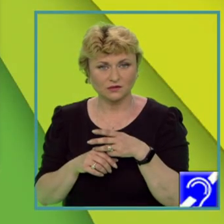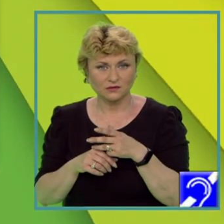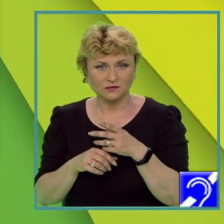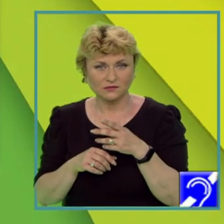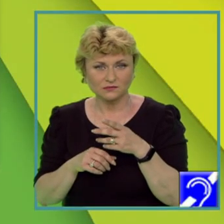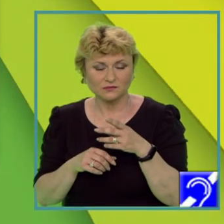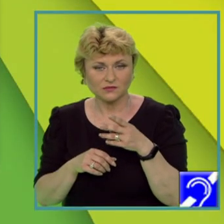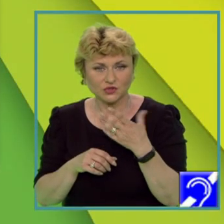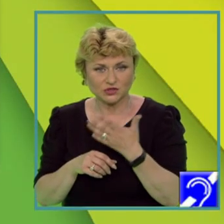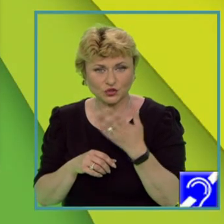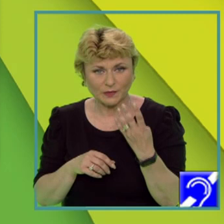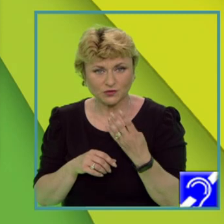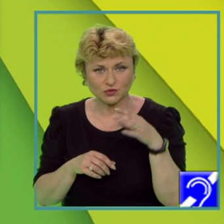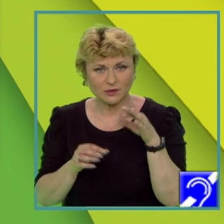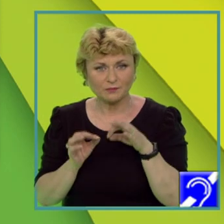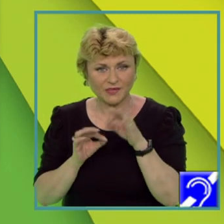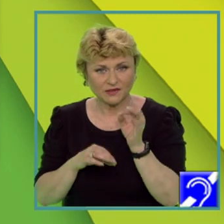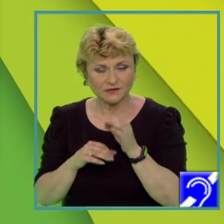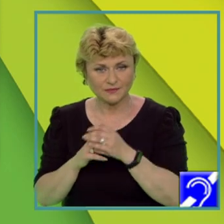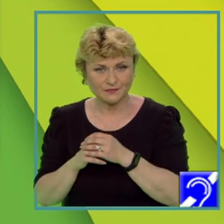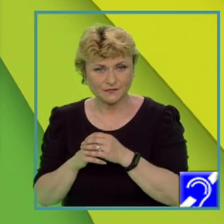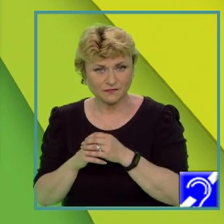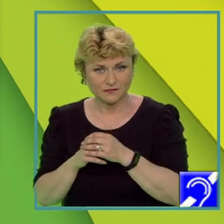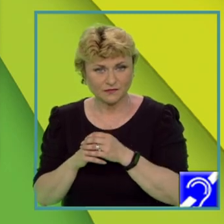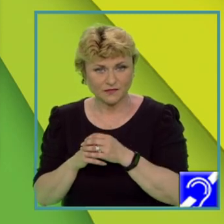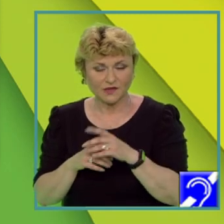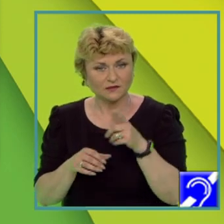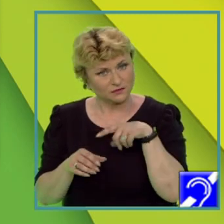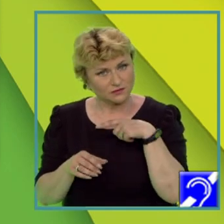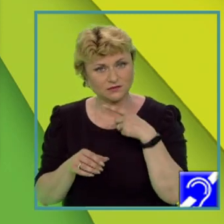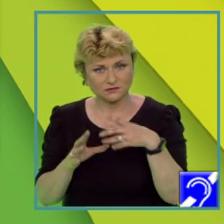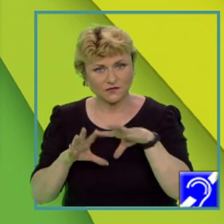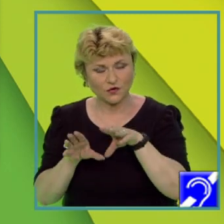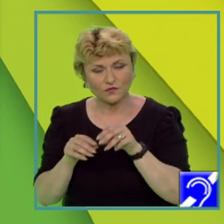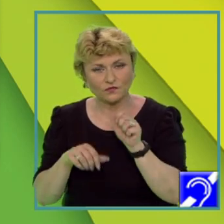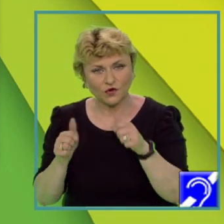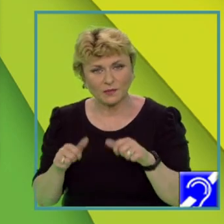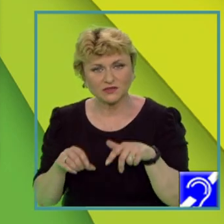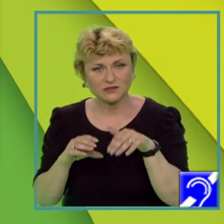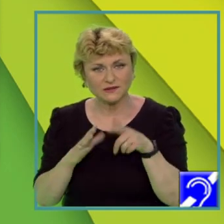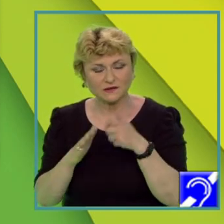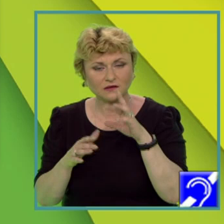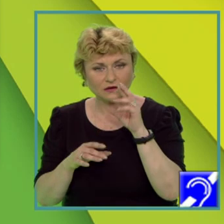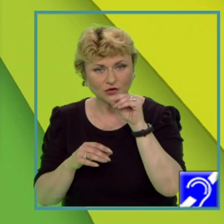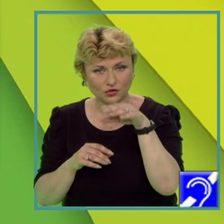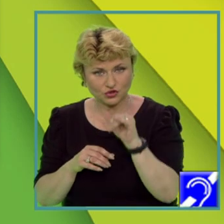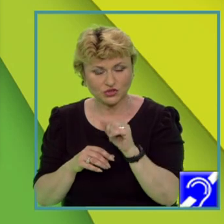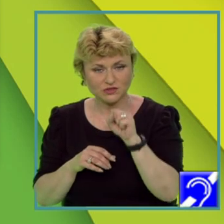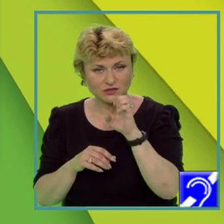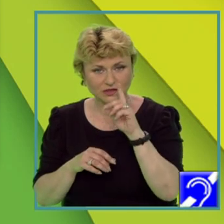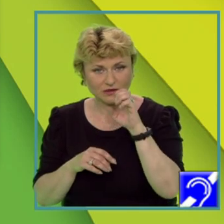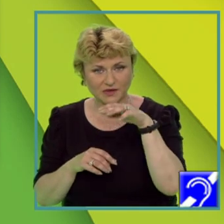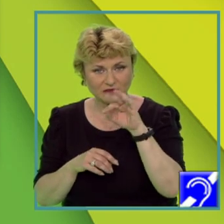în unitatea D, relieful este format din roci sedimentare, dar atenție, dispuse în strate orizontale sau